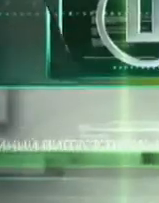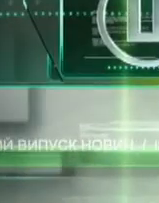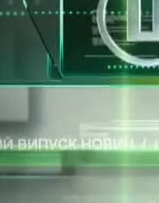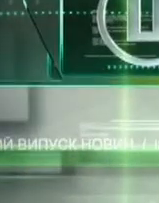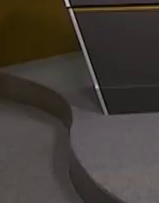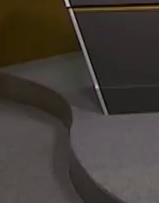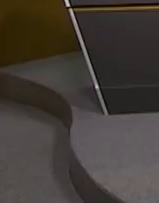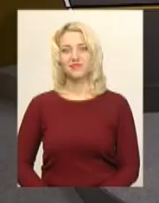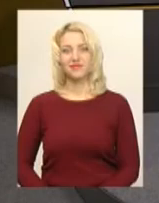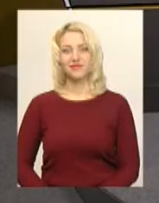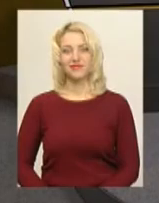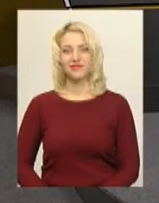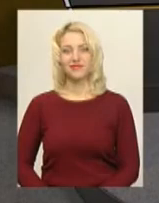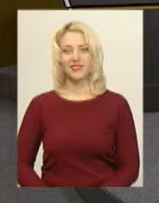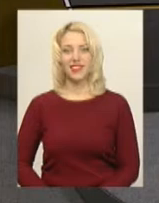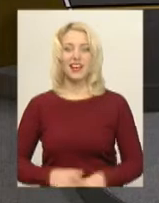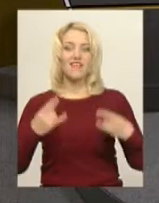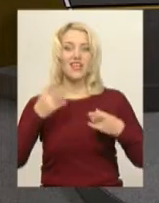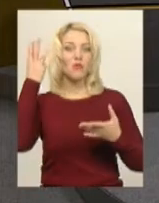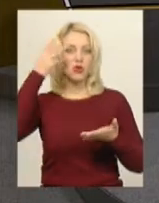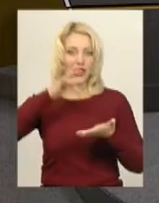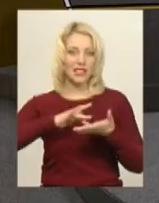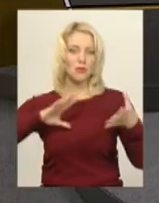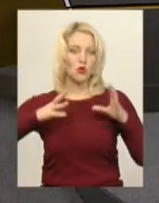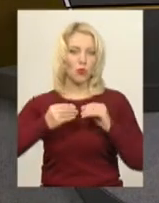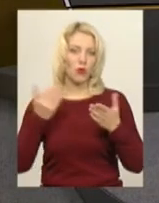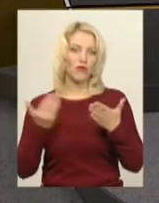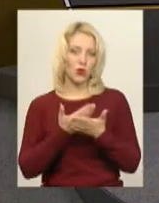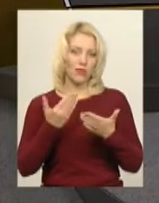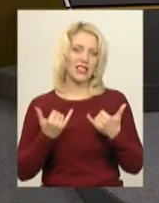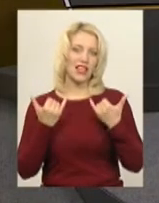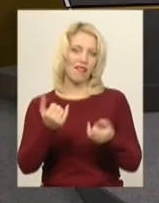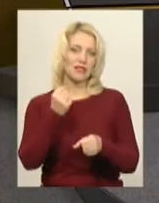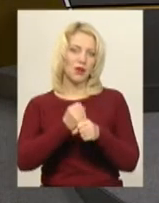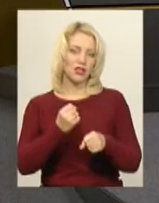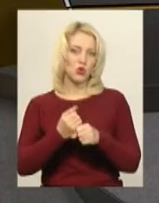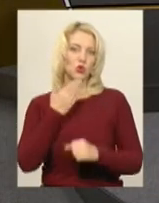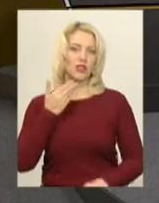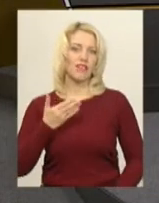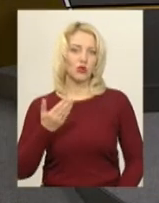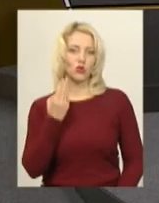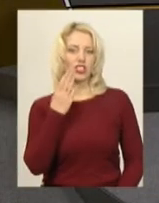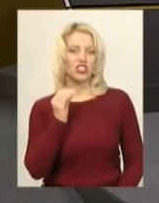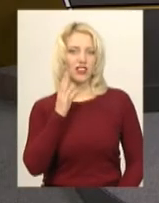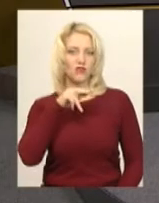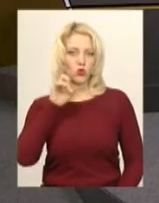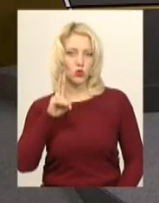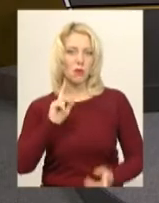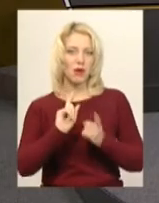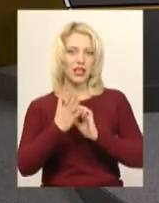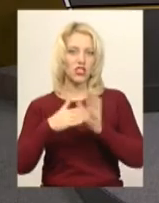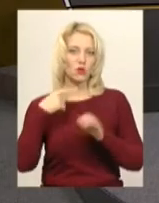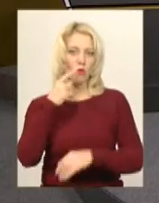Музика В ефірі «Поділяцентр» підсумковий випуск новин. Для вас у студії працює ведуча Катерина Шевчук, на жестову мову